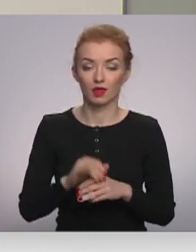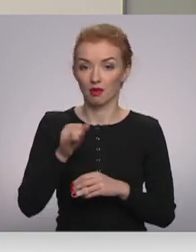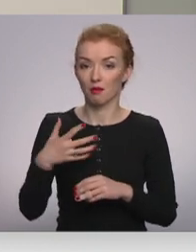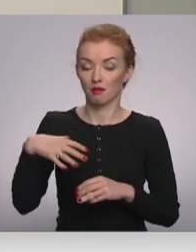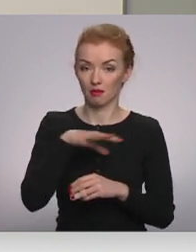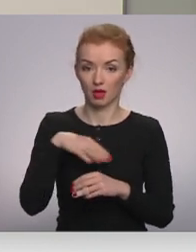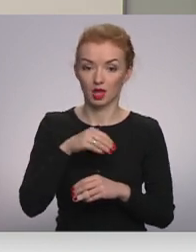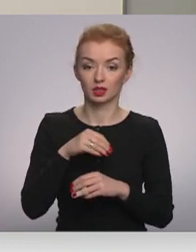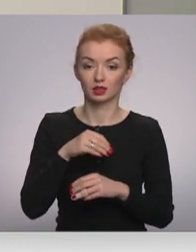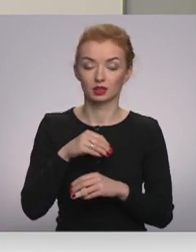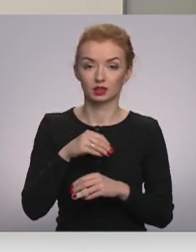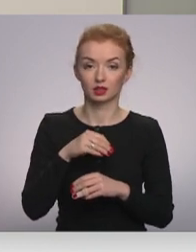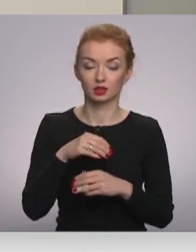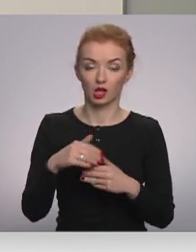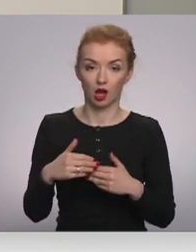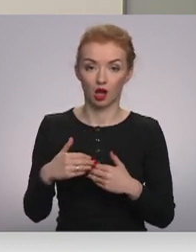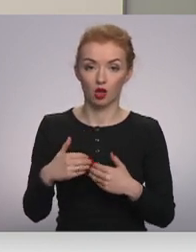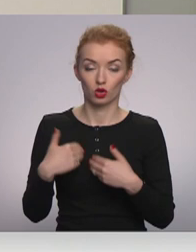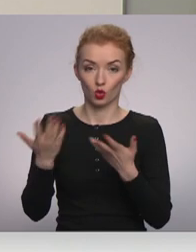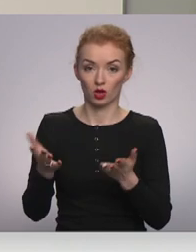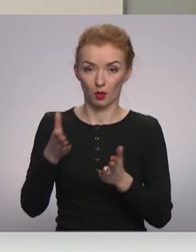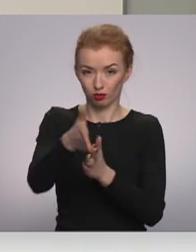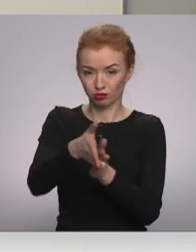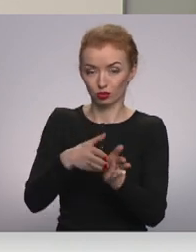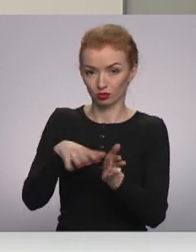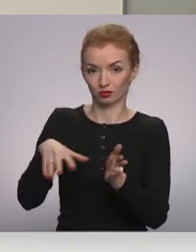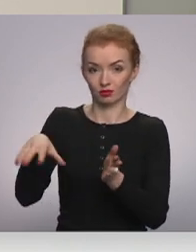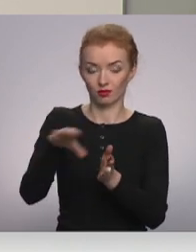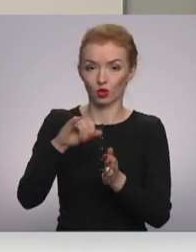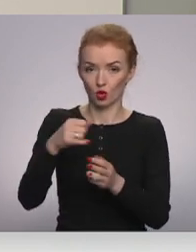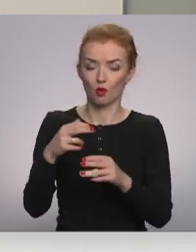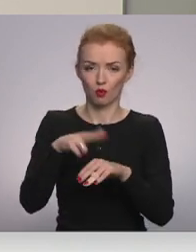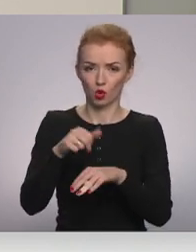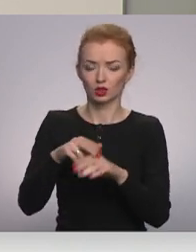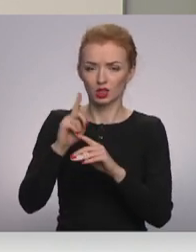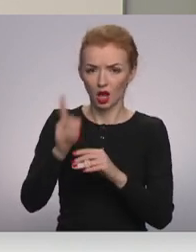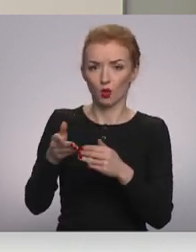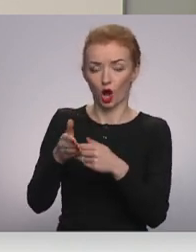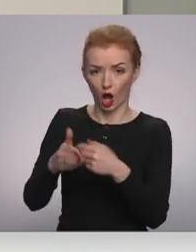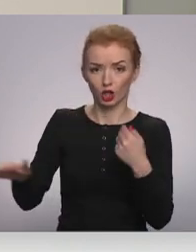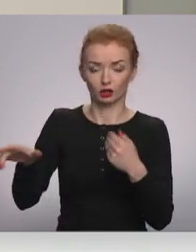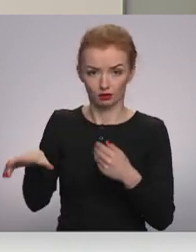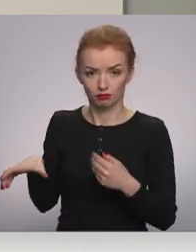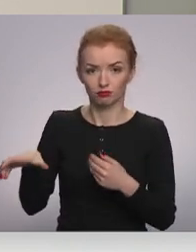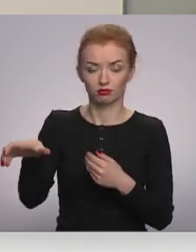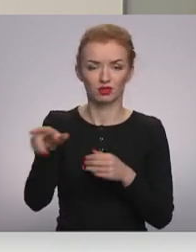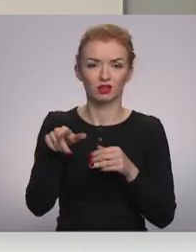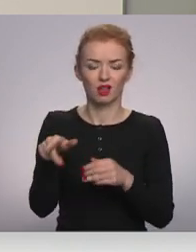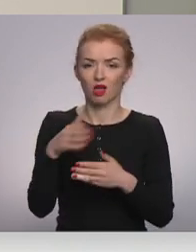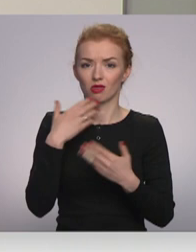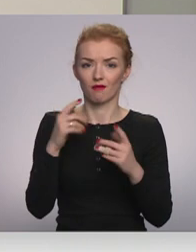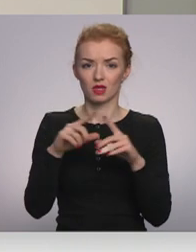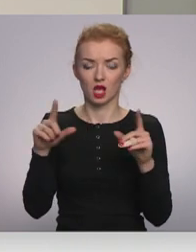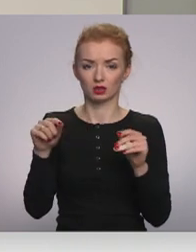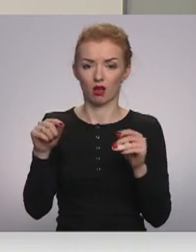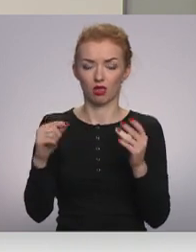Ja mēs iedodam visu šo kreiso spārnu, jo policija ir jānodala, viņiem ir jābūt atsevišķi. Tā tomēr nav kaut kāda tāda iestāde,